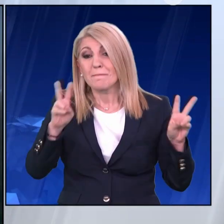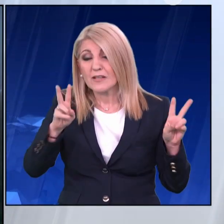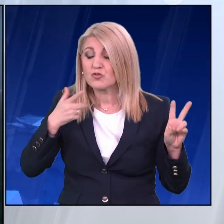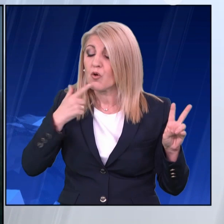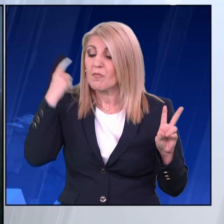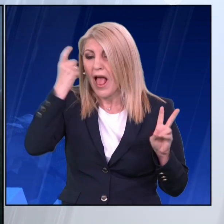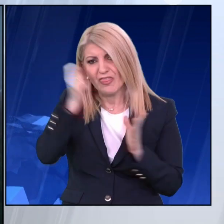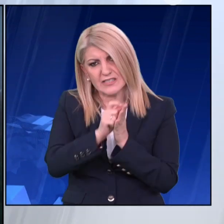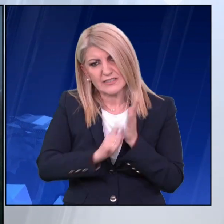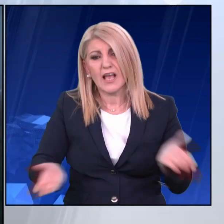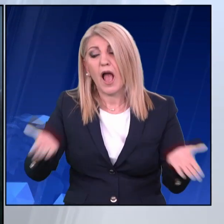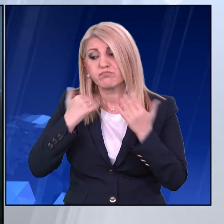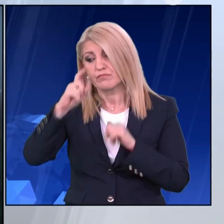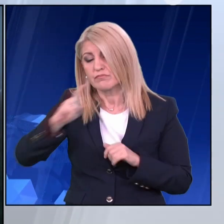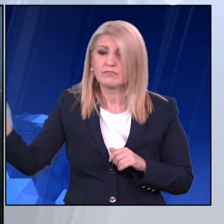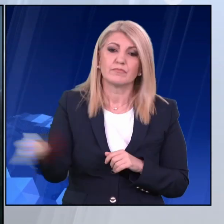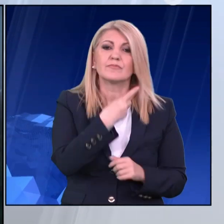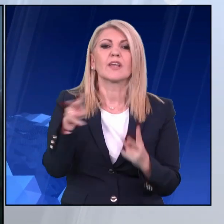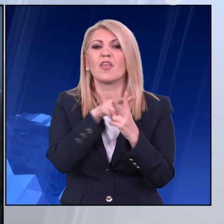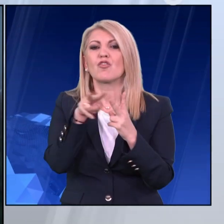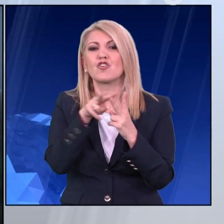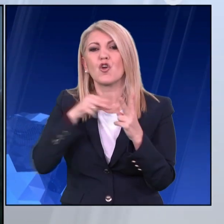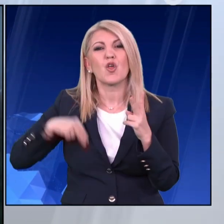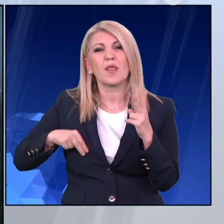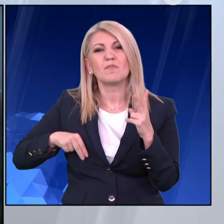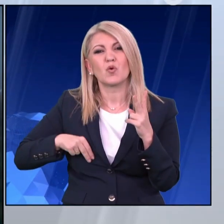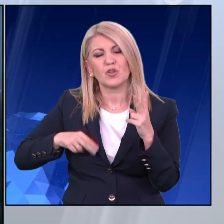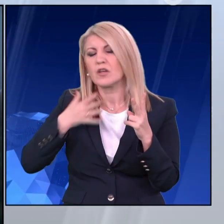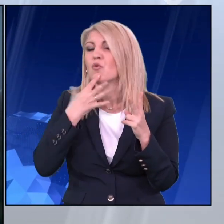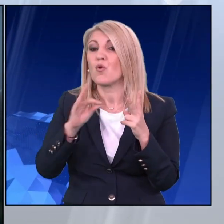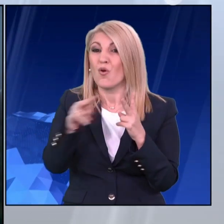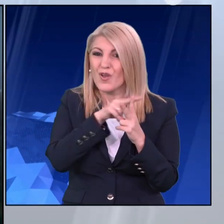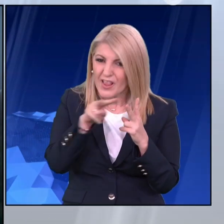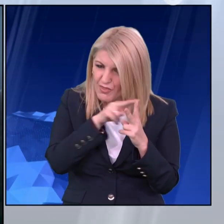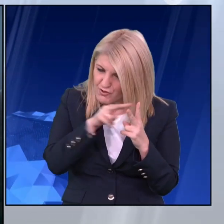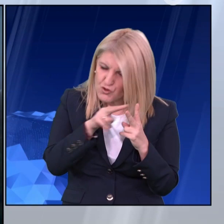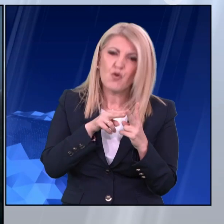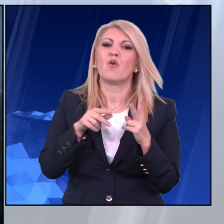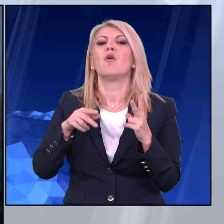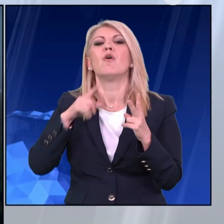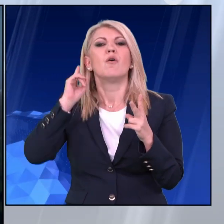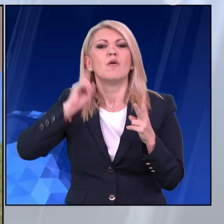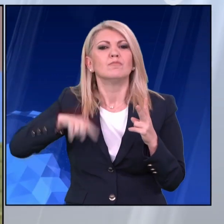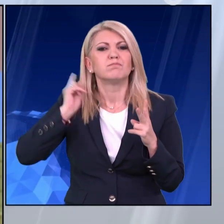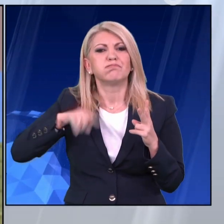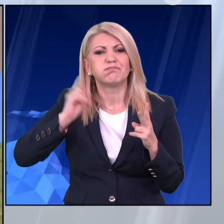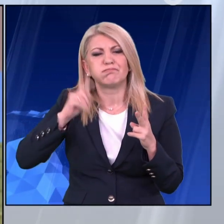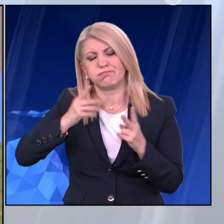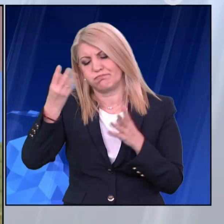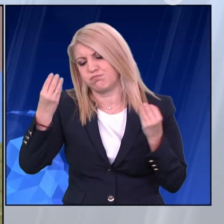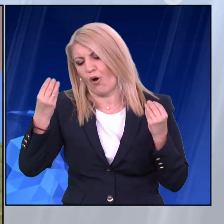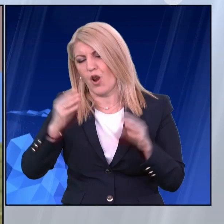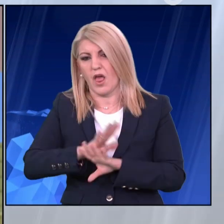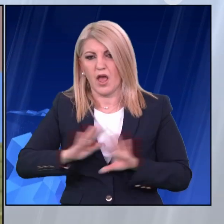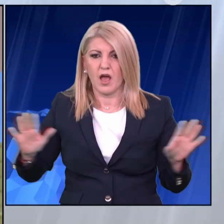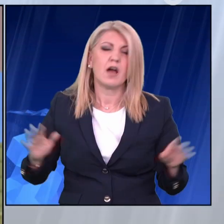πρώην Υπουργοί κ. Σπίρτζης και Καραμαλής για τα αδικήματα της διατάραξης της ασφάλειας των σιδηροδρόμων και της παράβασης καθήκοντος. Υπενθυμίζεται